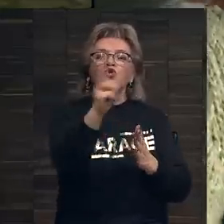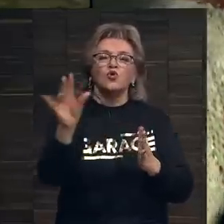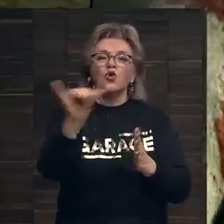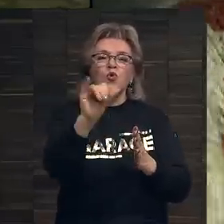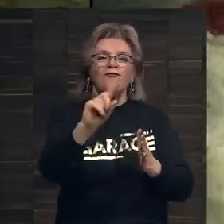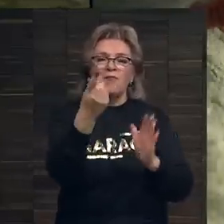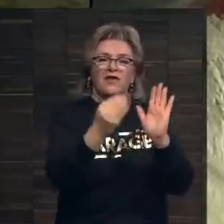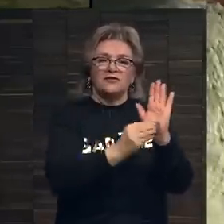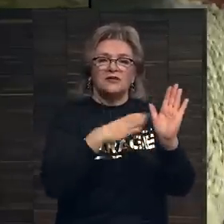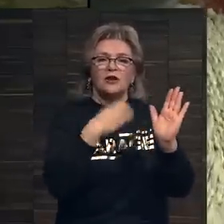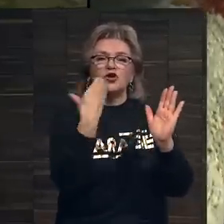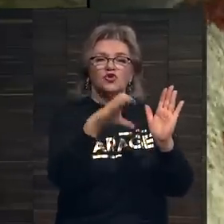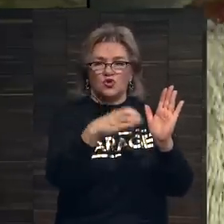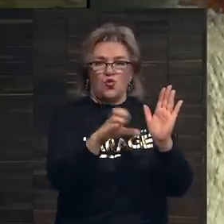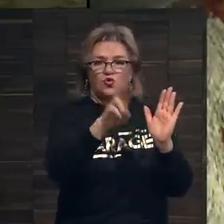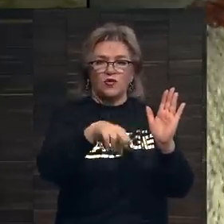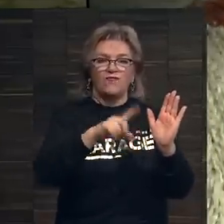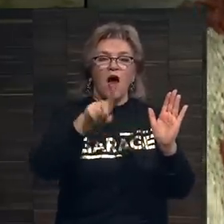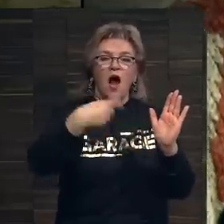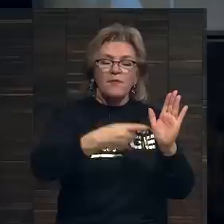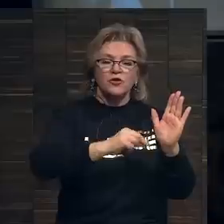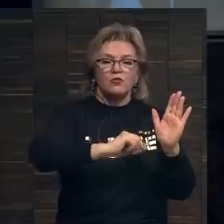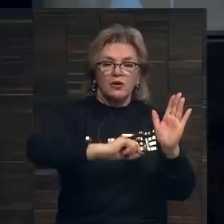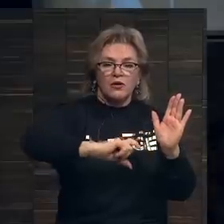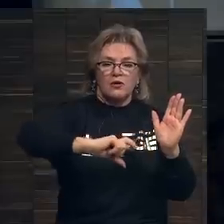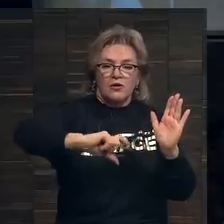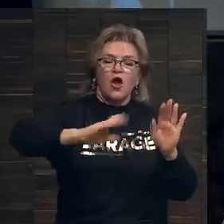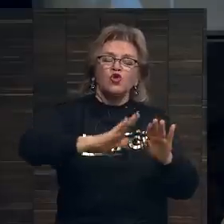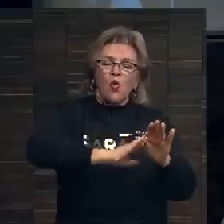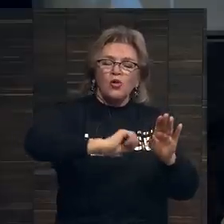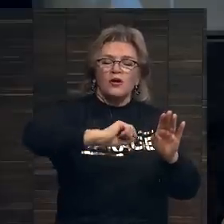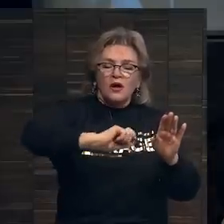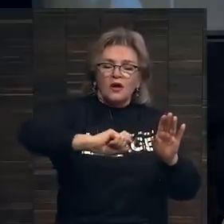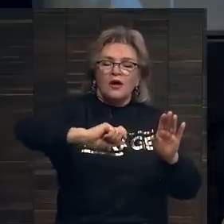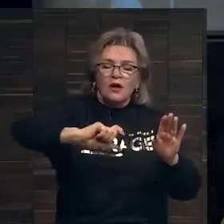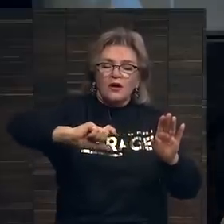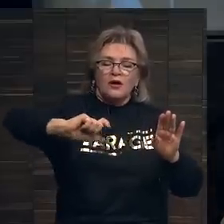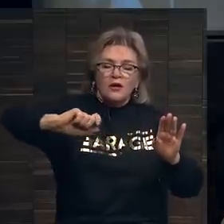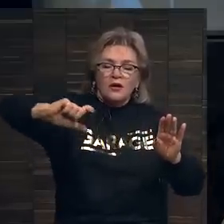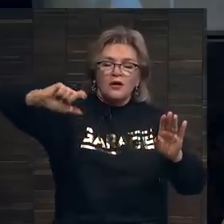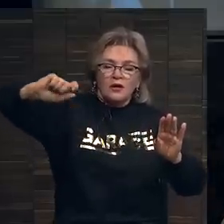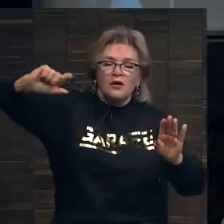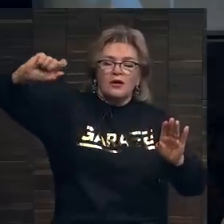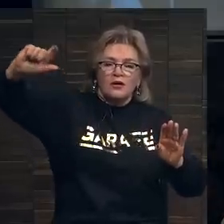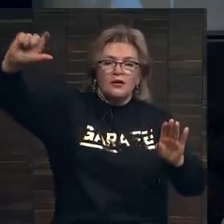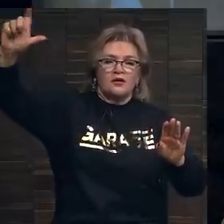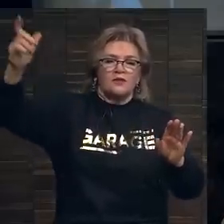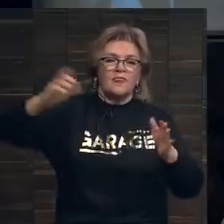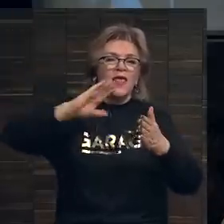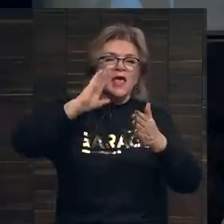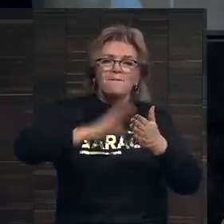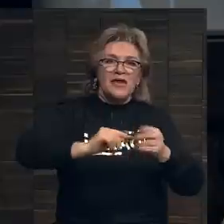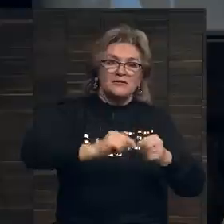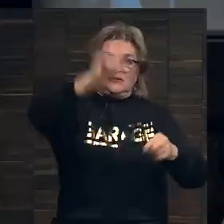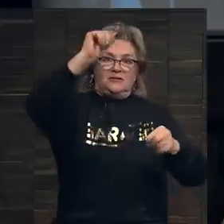первые цены были сотни долларов, а потом цены долго планомерно росли без